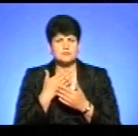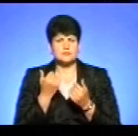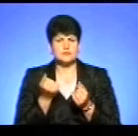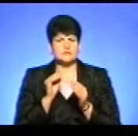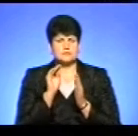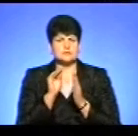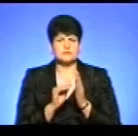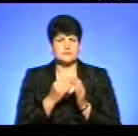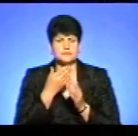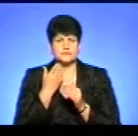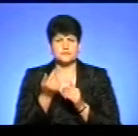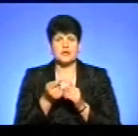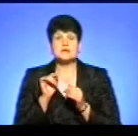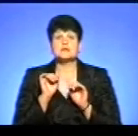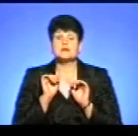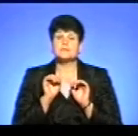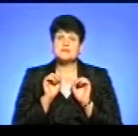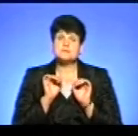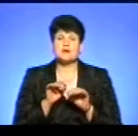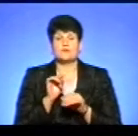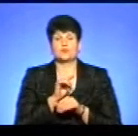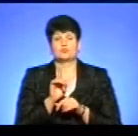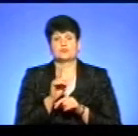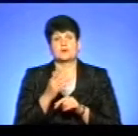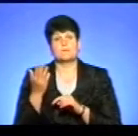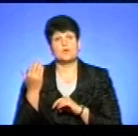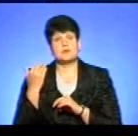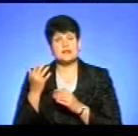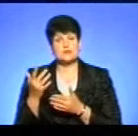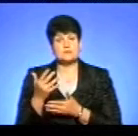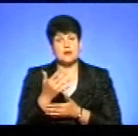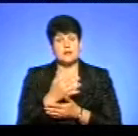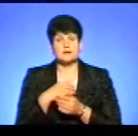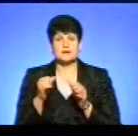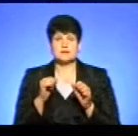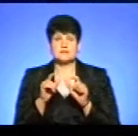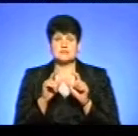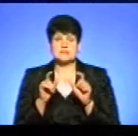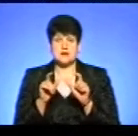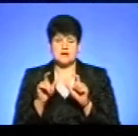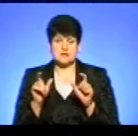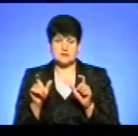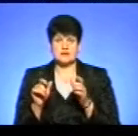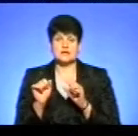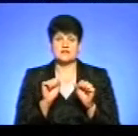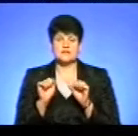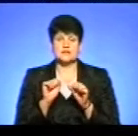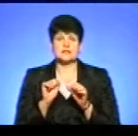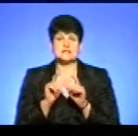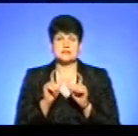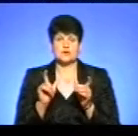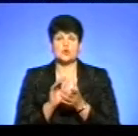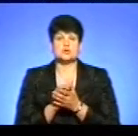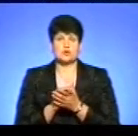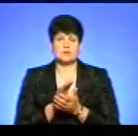Дивіться, справа в тому, що ми попередньо збирали керівників закладів, керівники закладів ознайомлені були